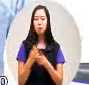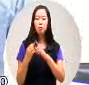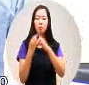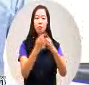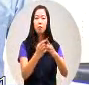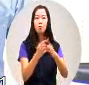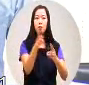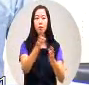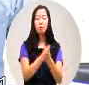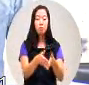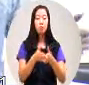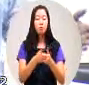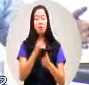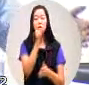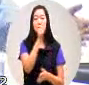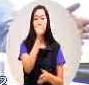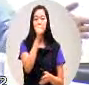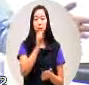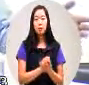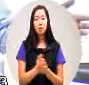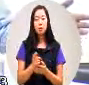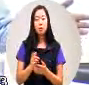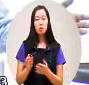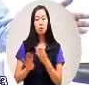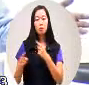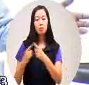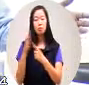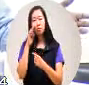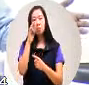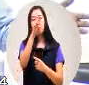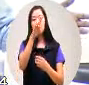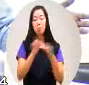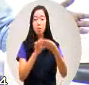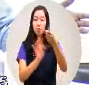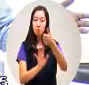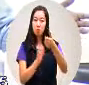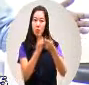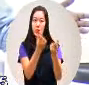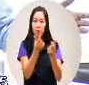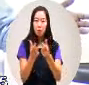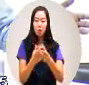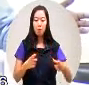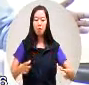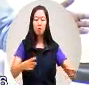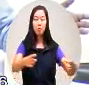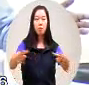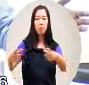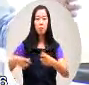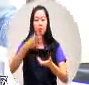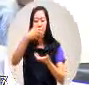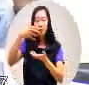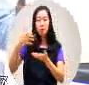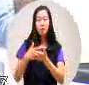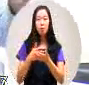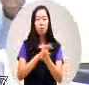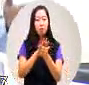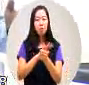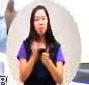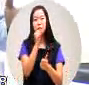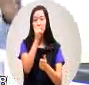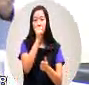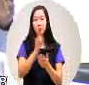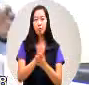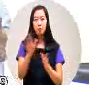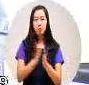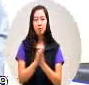合爱唱歌那里人家说这个主委很像那个板斗的主委爱唱歌把心沉